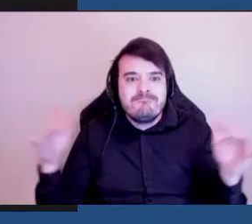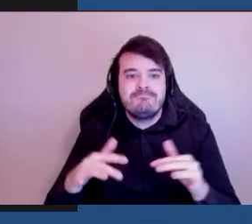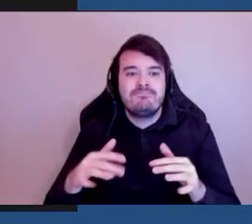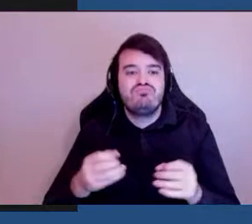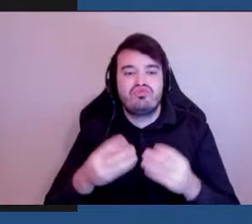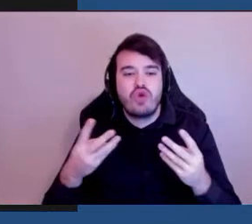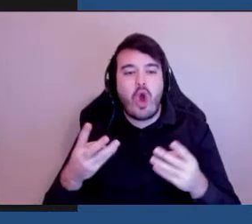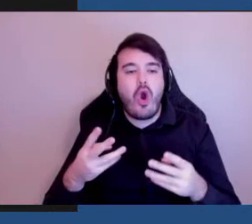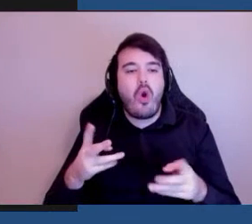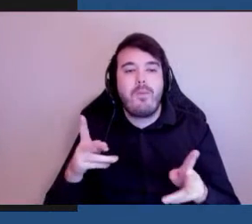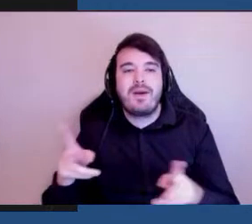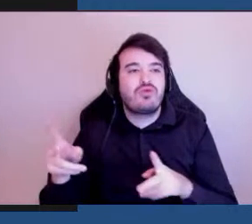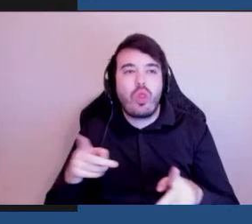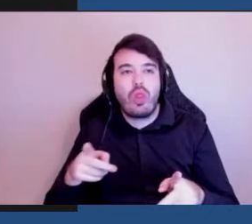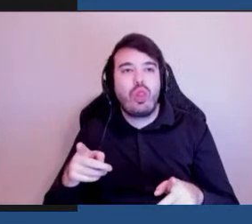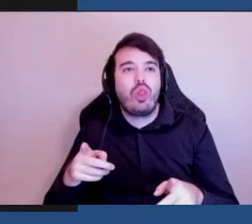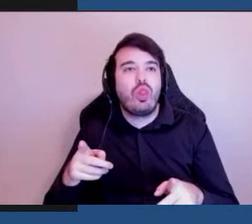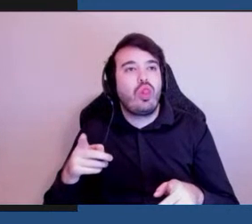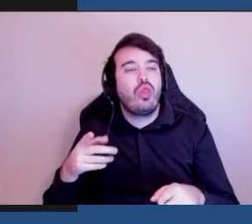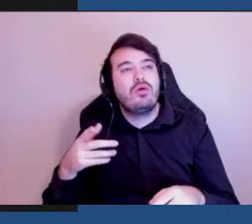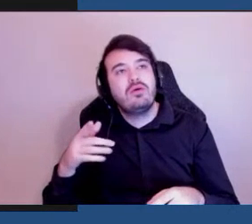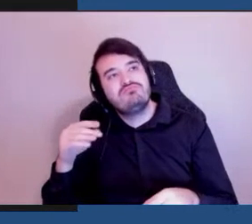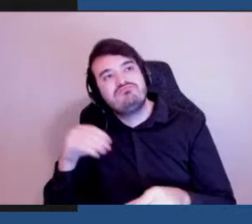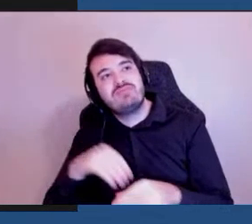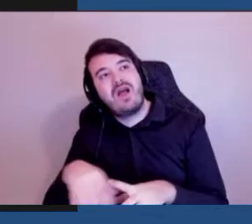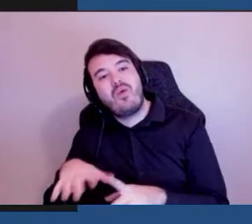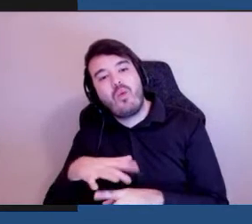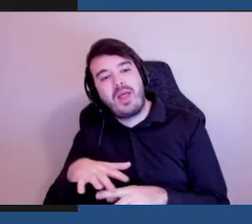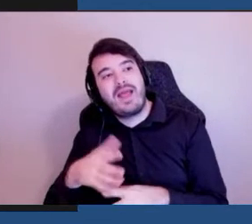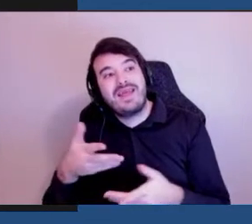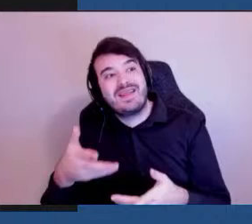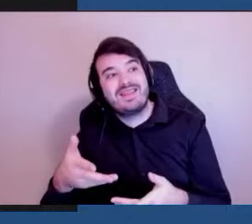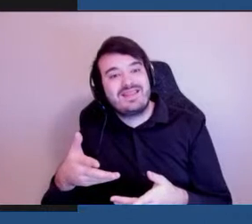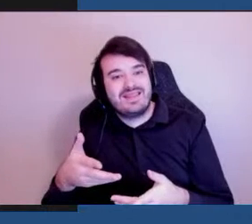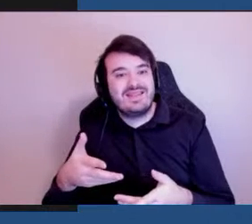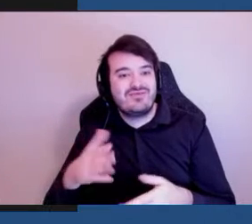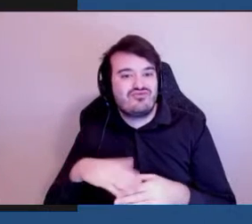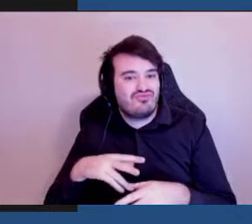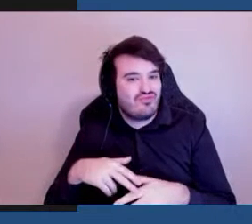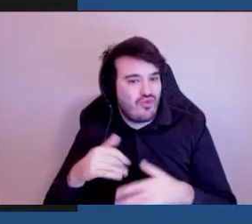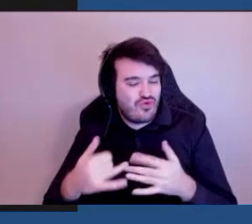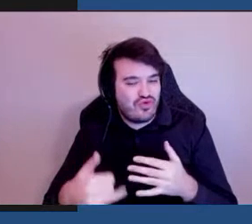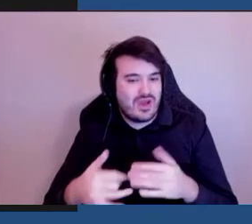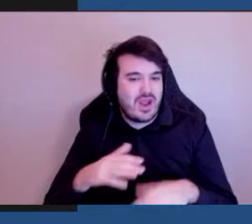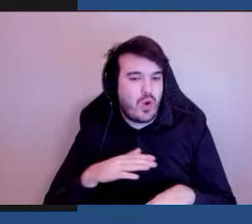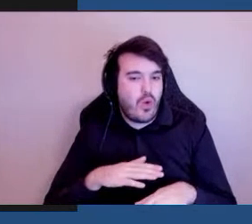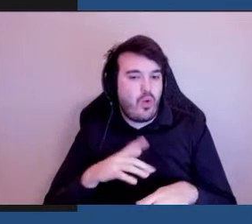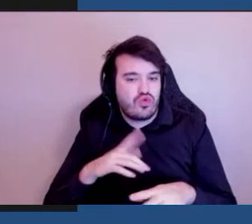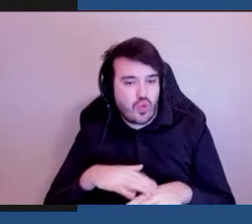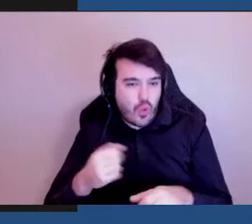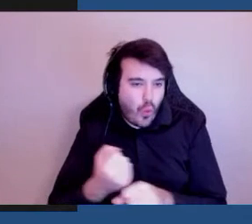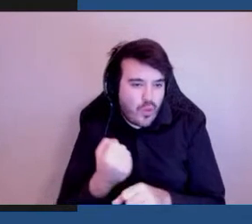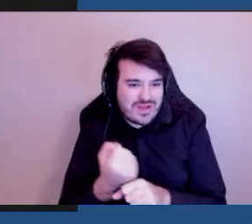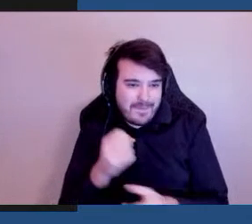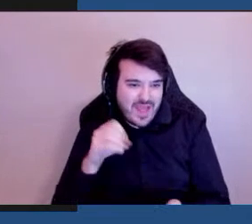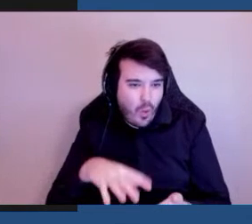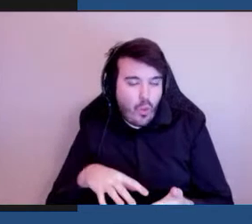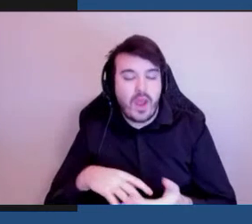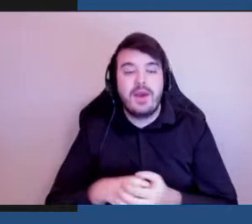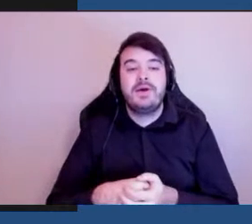utilisateurs dans le contexte du projet de conception. Ici, on voit